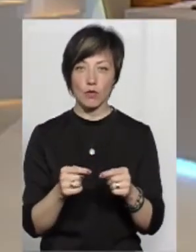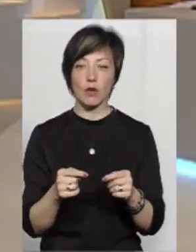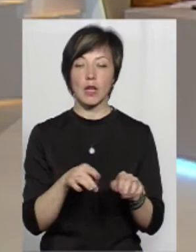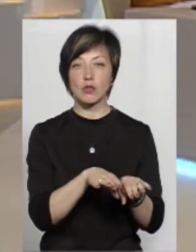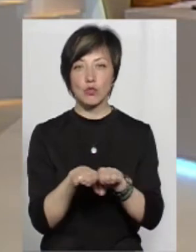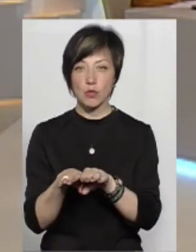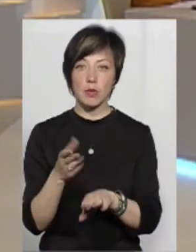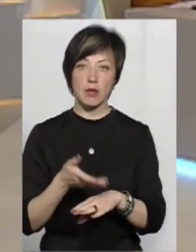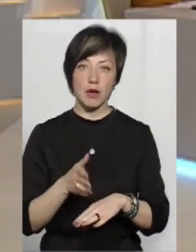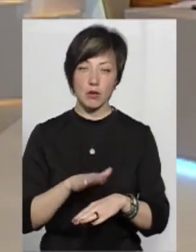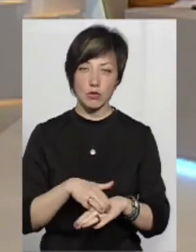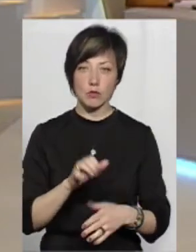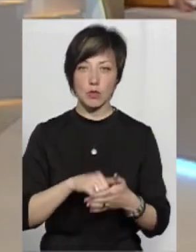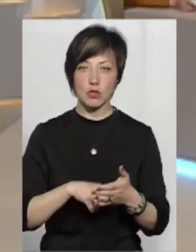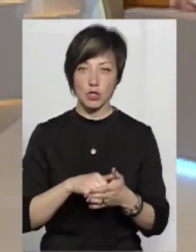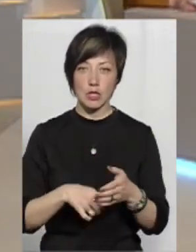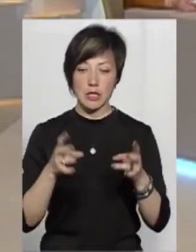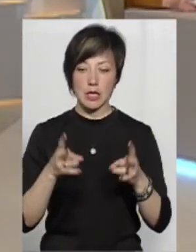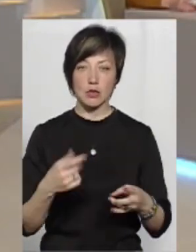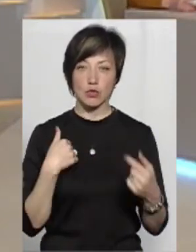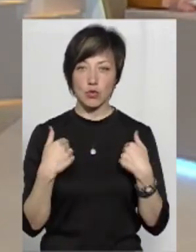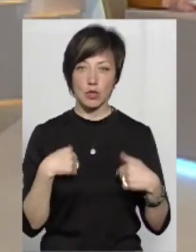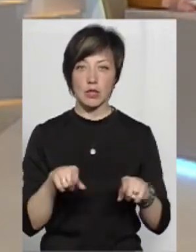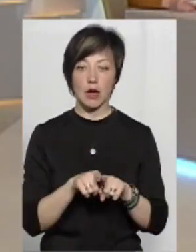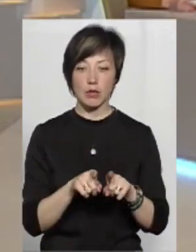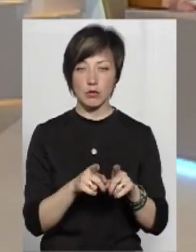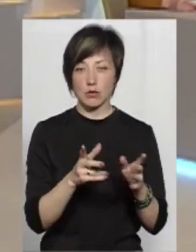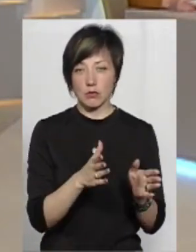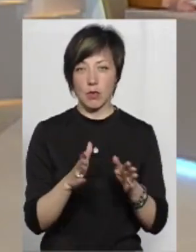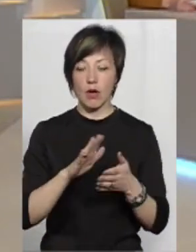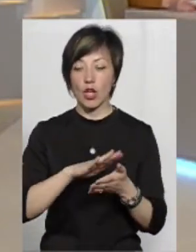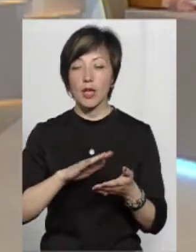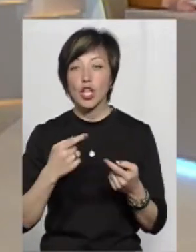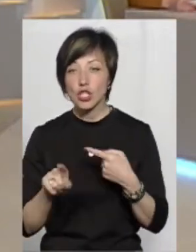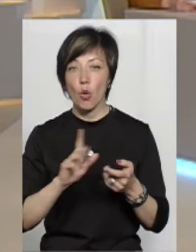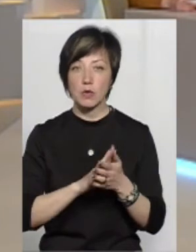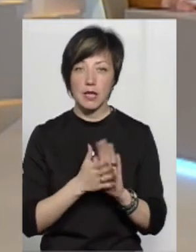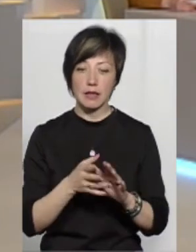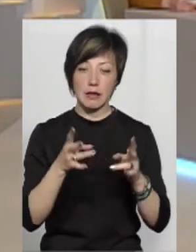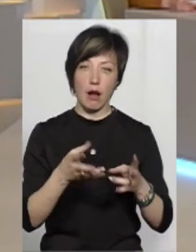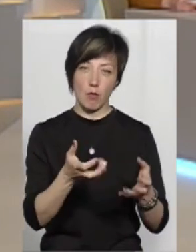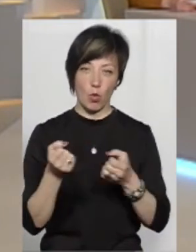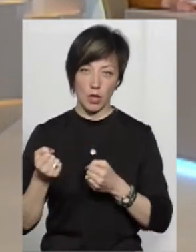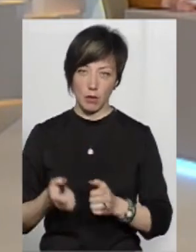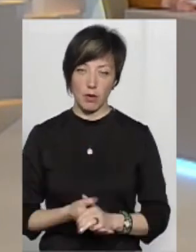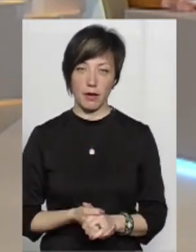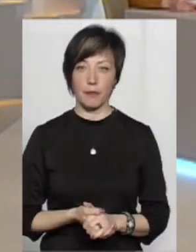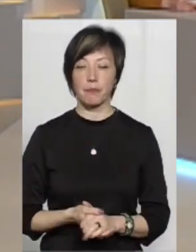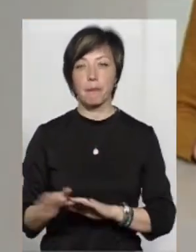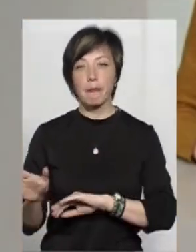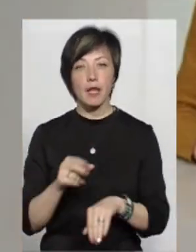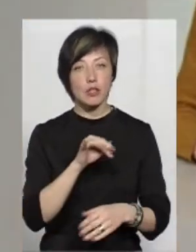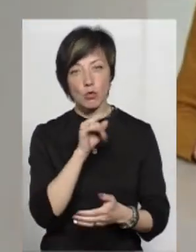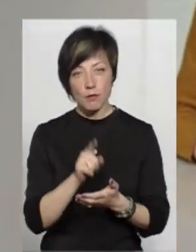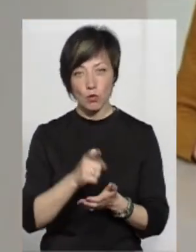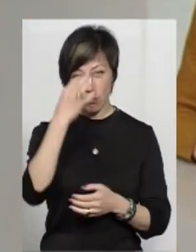числі, ступень тяжкості спричинених тілесних ушкоджень, також механізм і інші обставини, за яких от ті травми були отримані. А чи